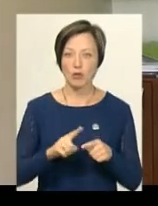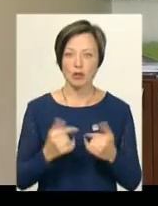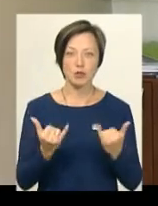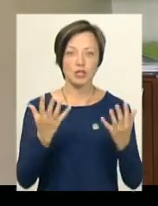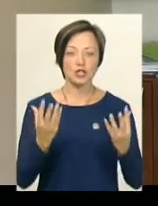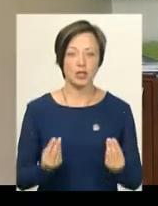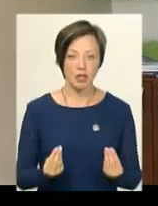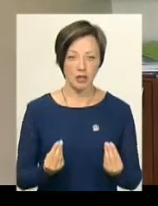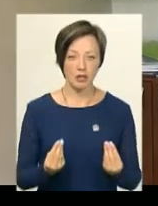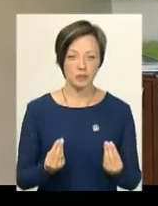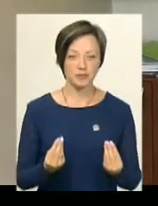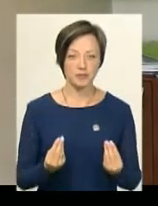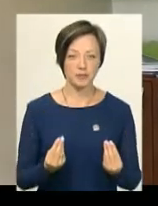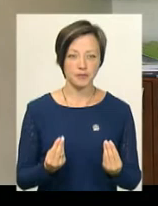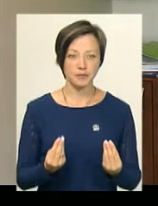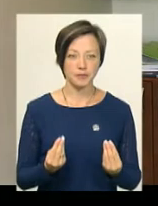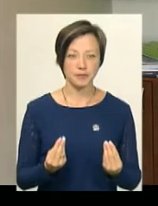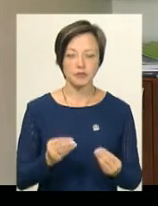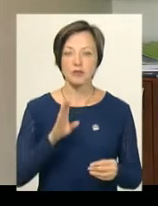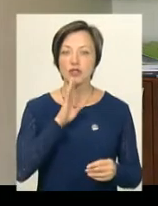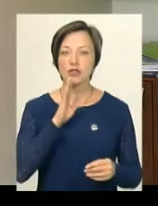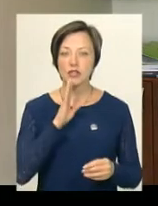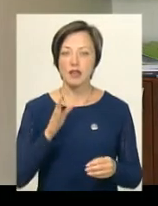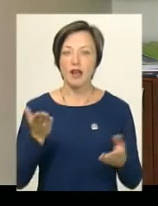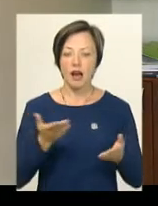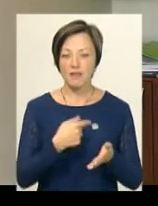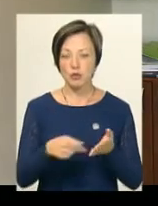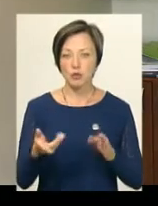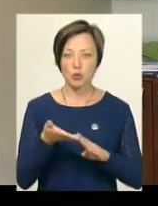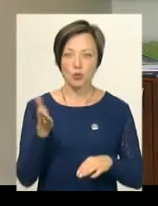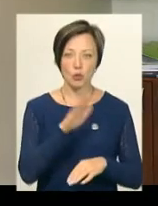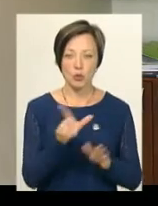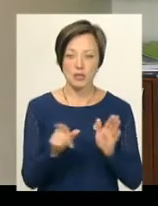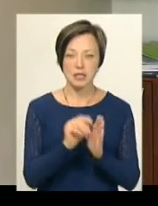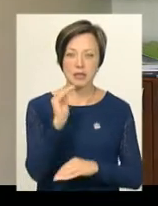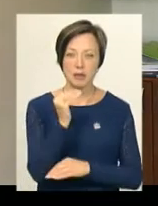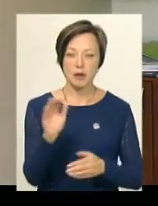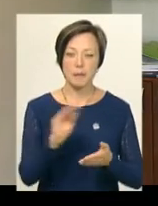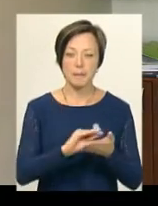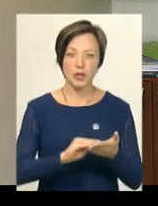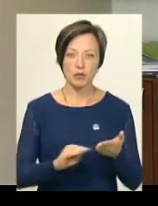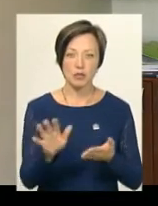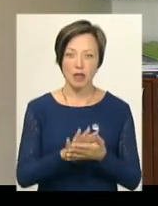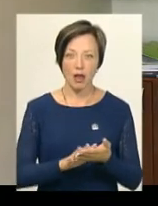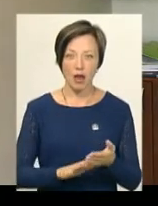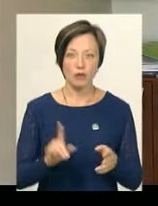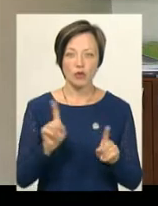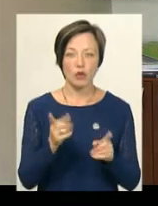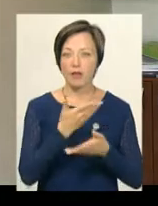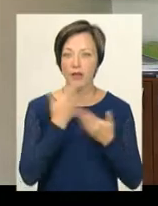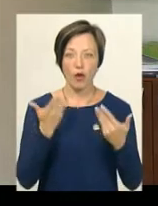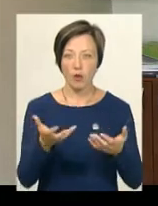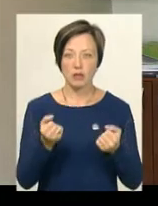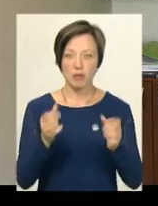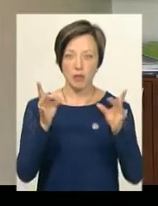ті породіллі, які виписуються додому з дітьми, пишуть заяву про те, що вони не отримали